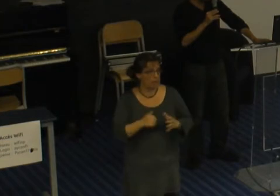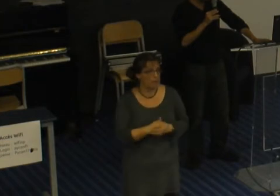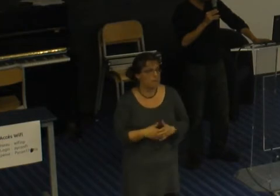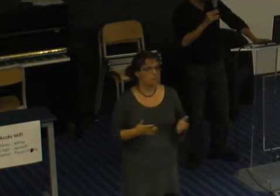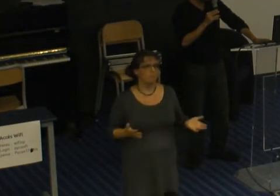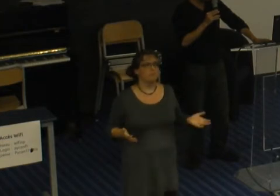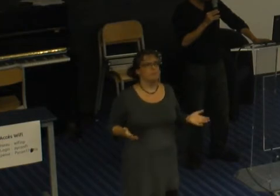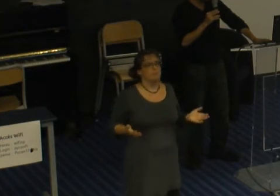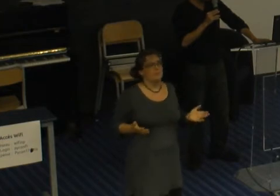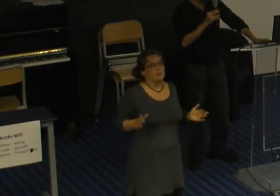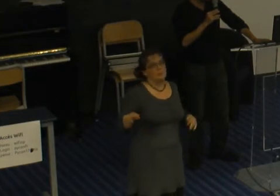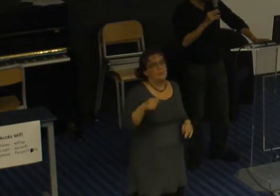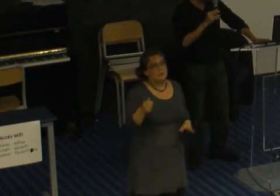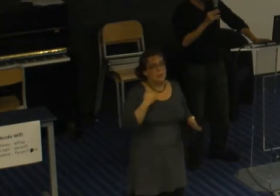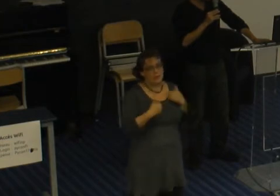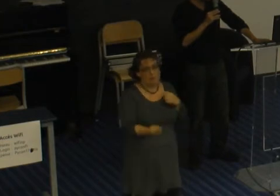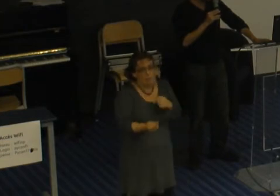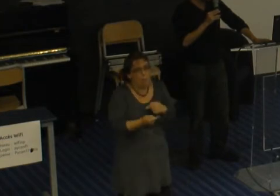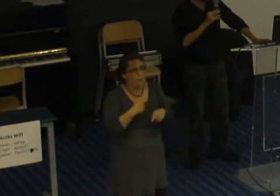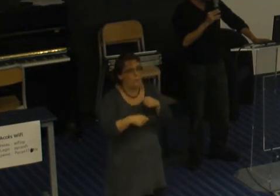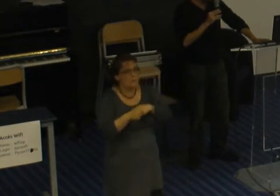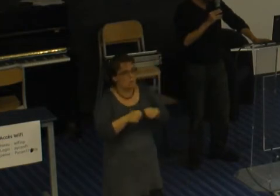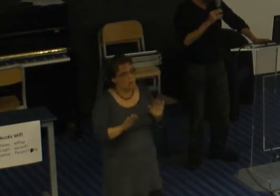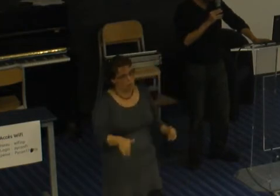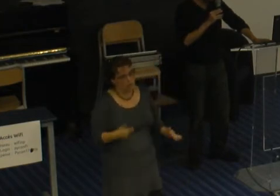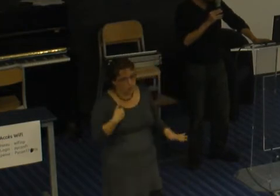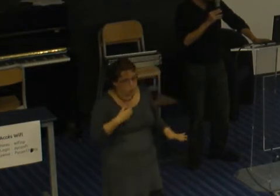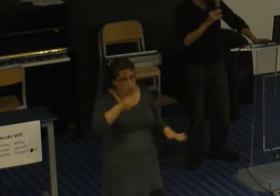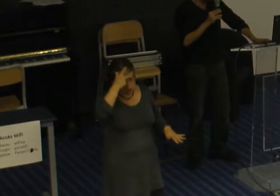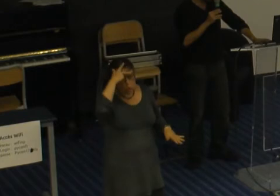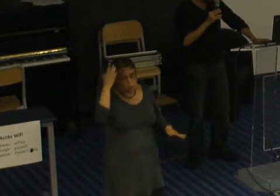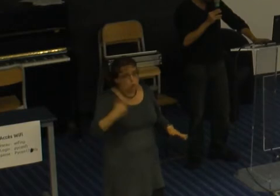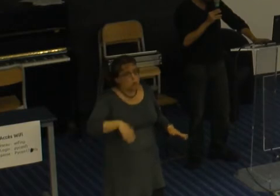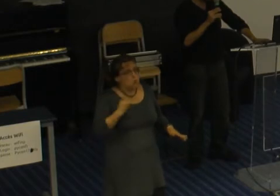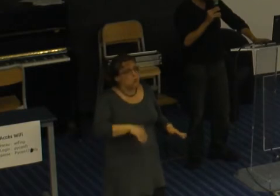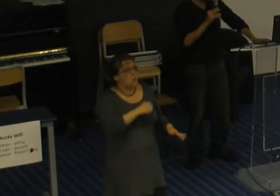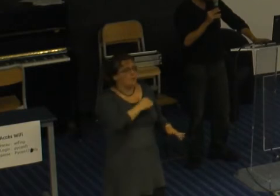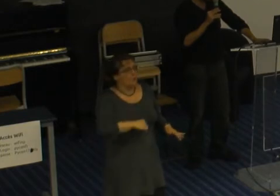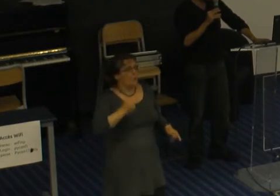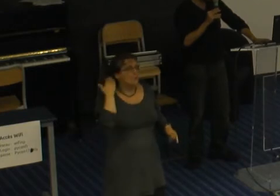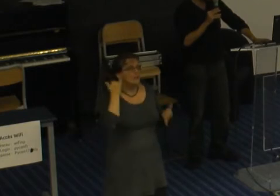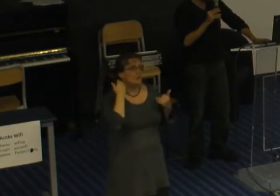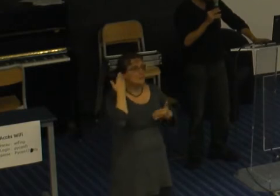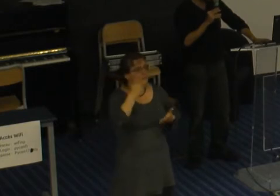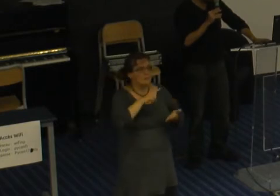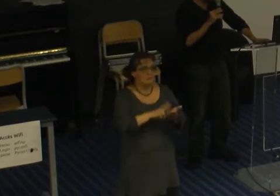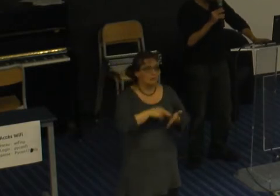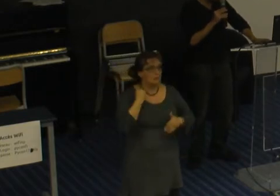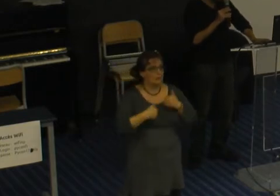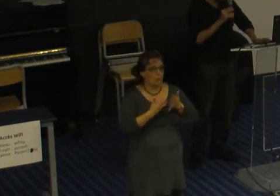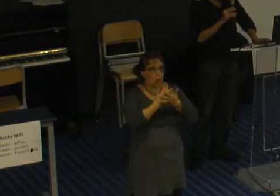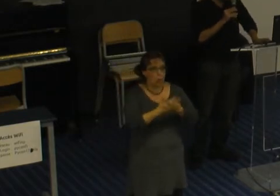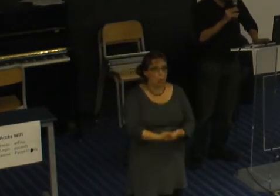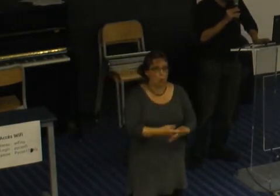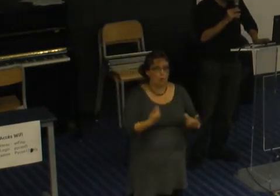relative mais ça donne un exemple assez concret de ce que ça peut être quand on a un handicap plus lourd parce que là les barrières sont